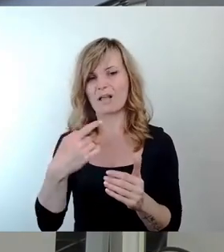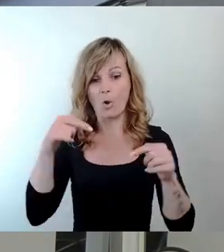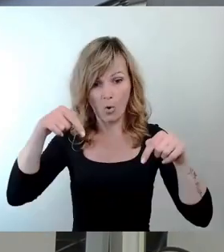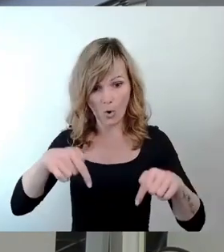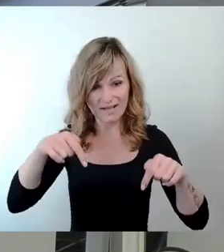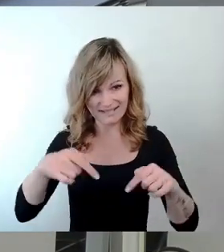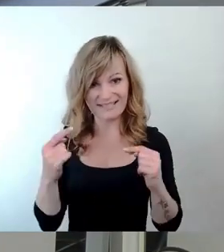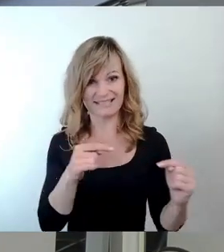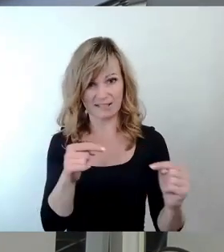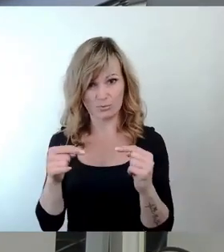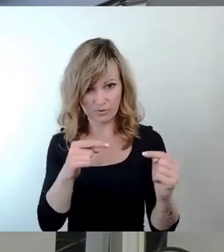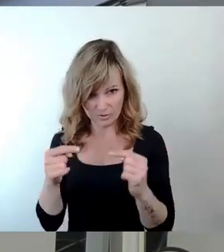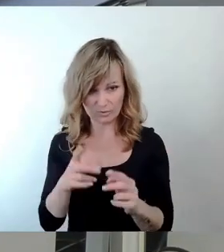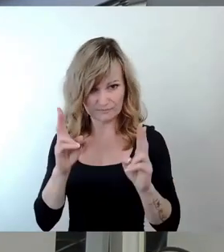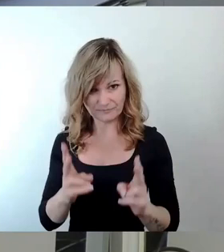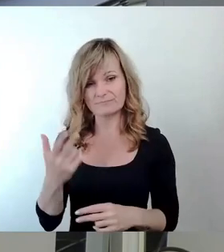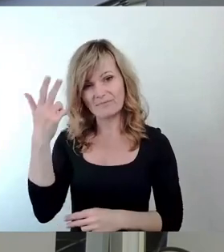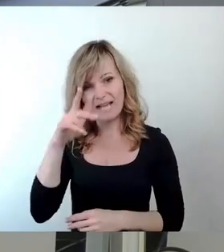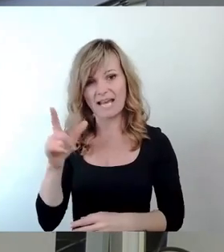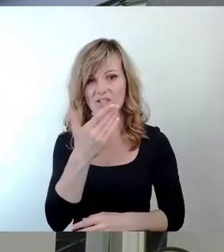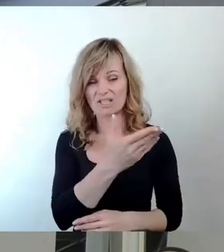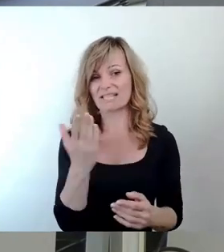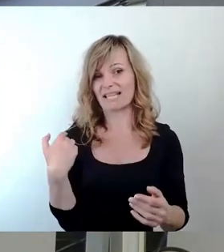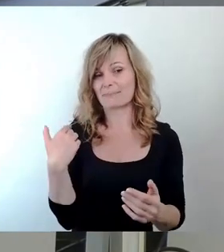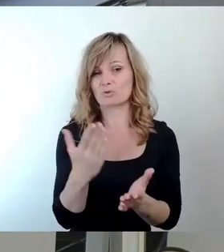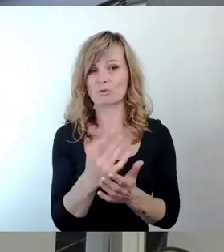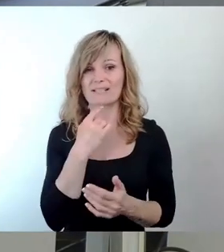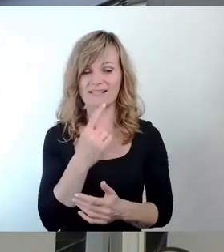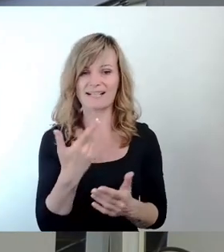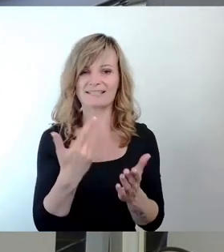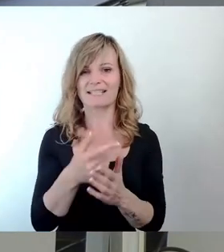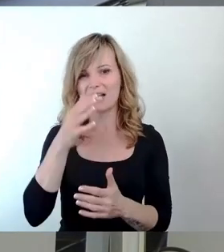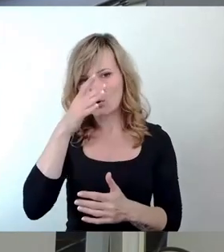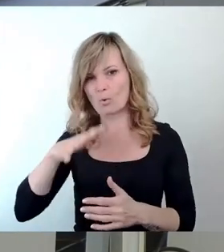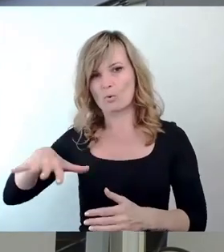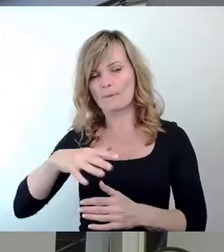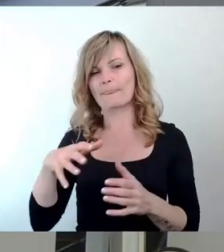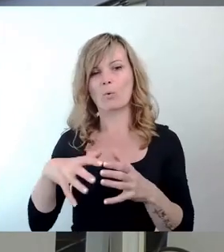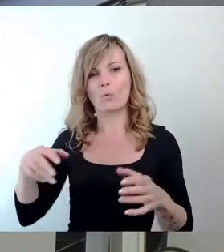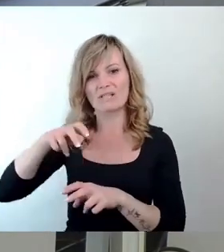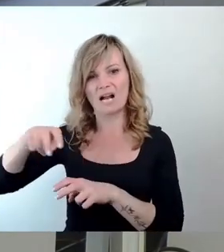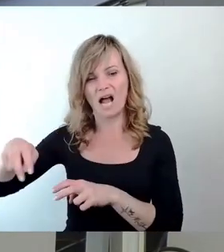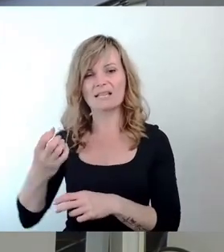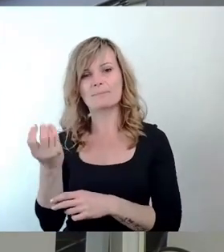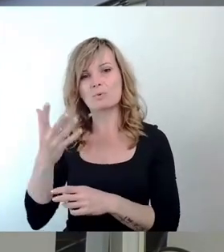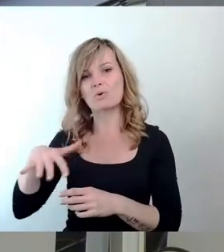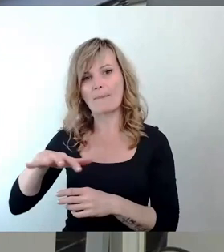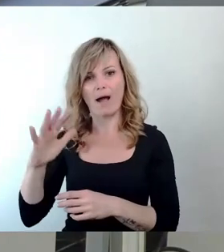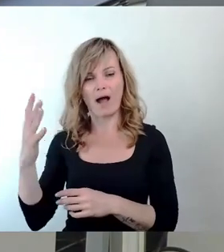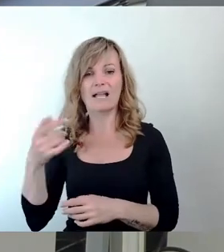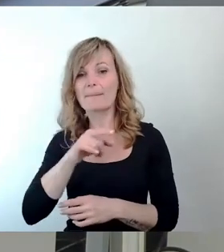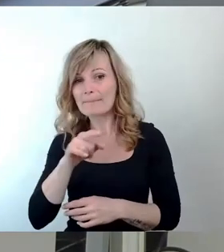akut führen. Herr Latschinski hat es gerade erwähnt, diesen Grünzug, großer Garten, Plüropark bis zum